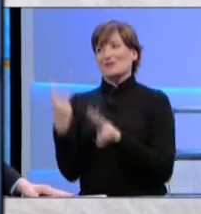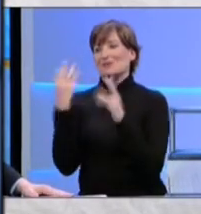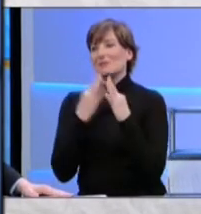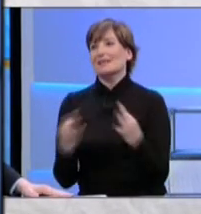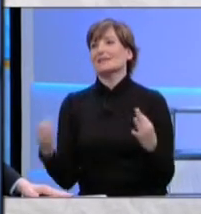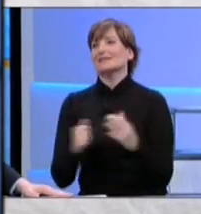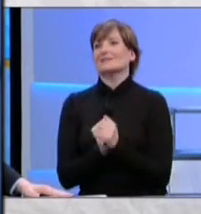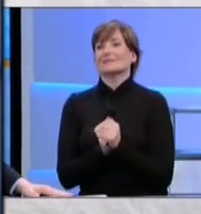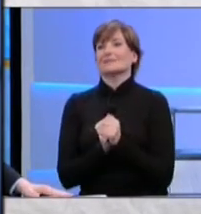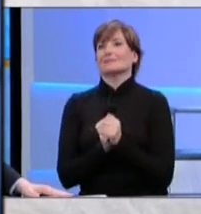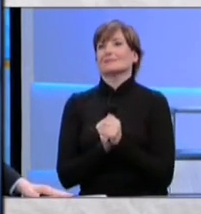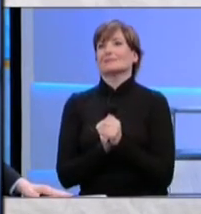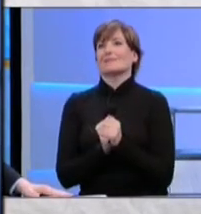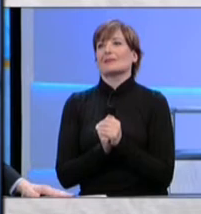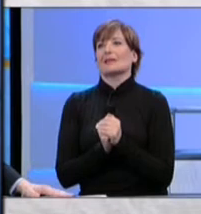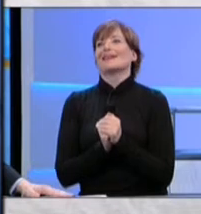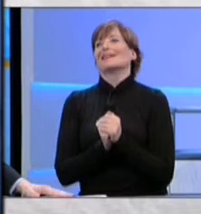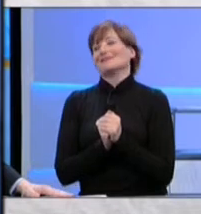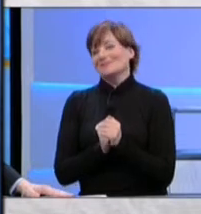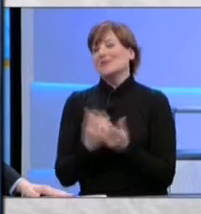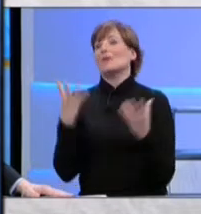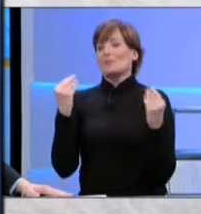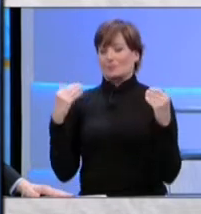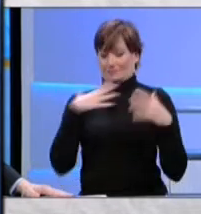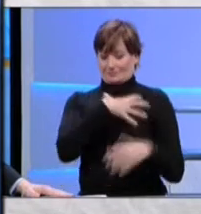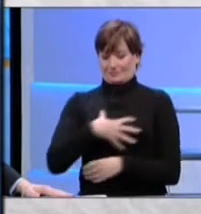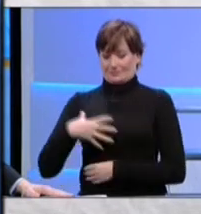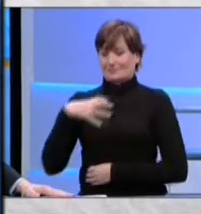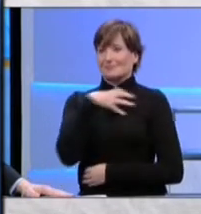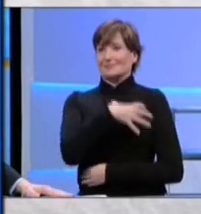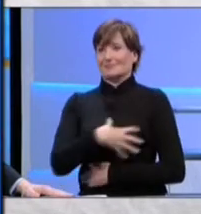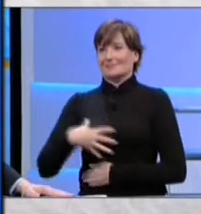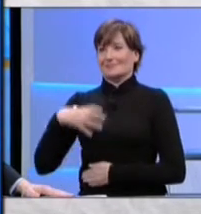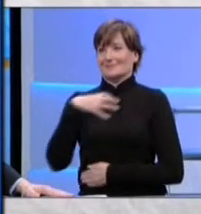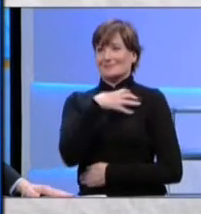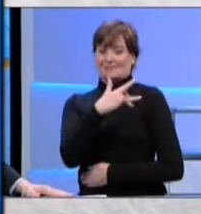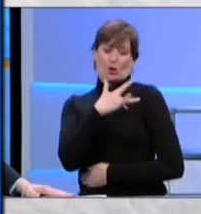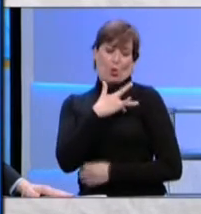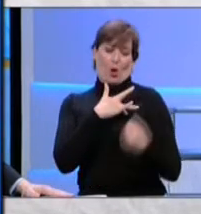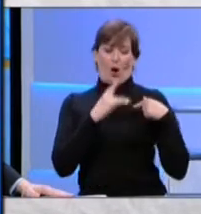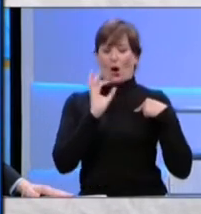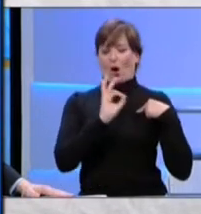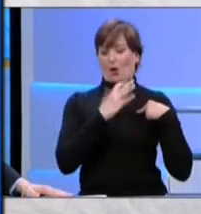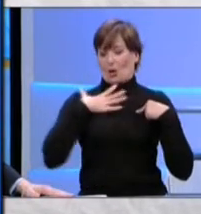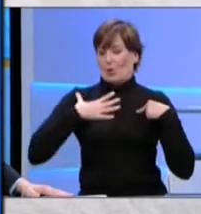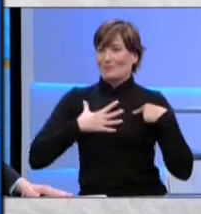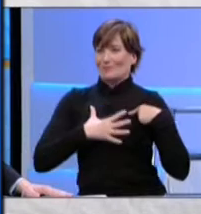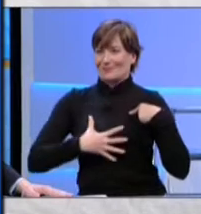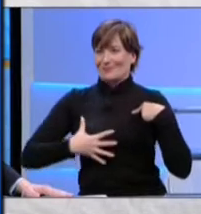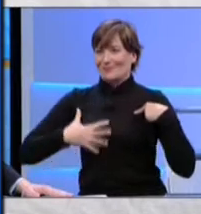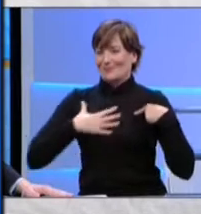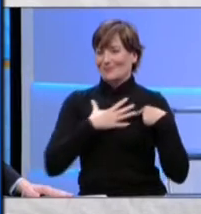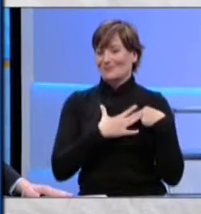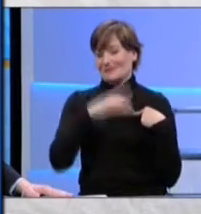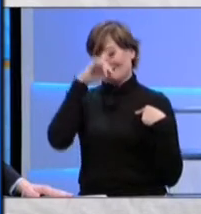interessante è che sono tutti, avete visto, come localizzazione. Partono tutte dal cuore, dal tronco, quindi dalla